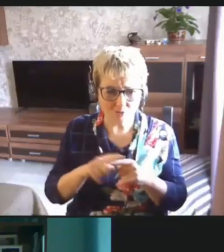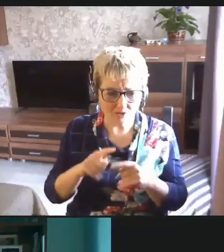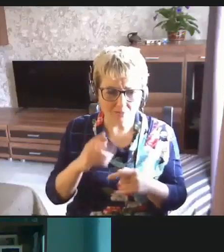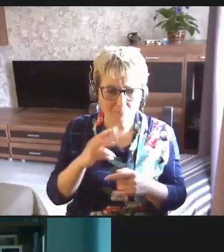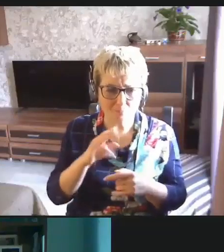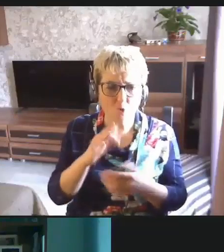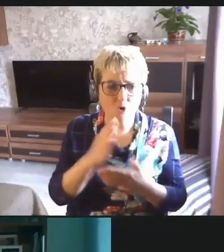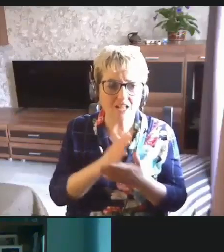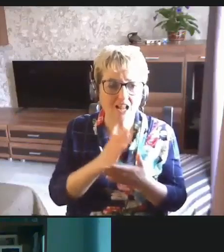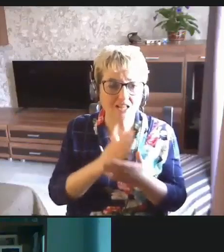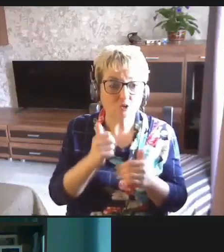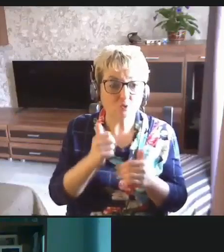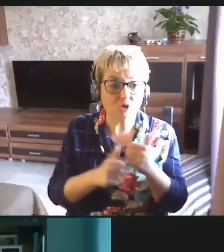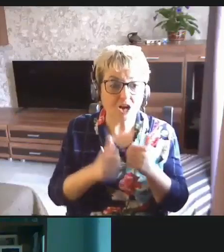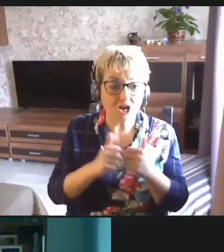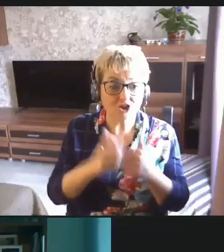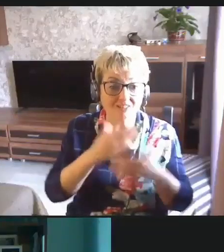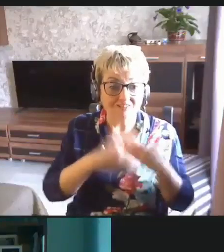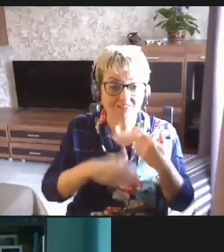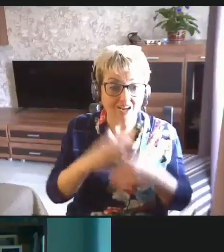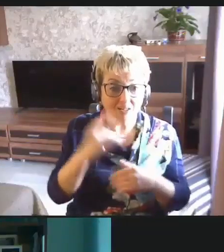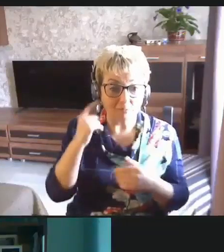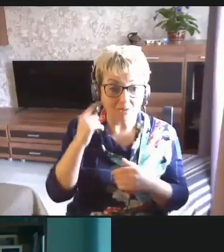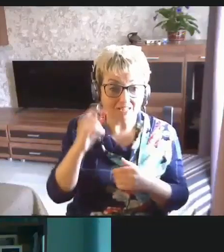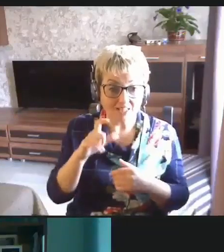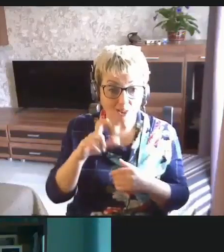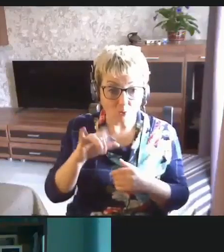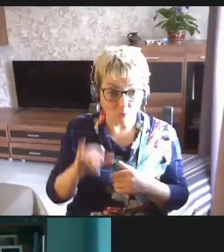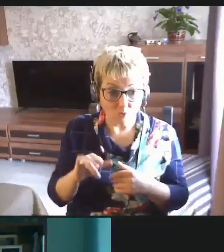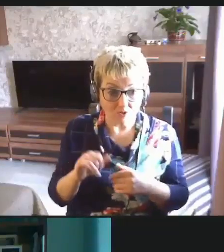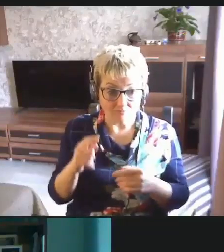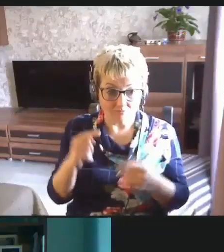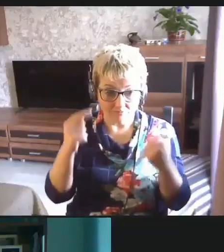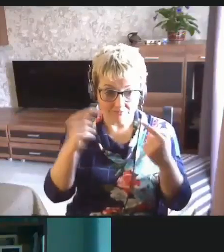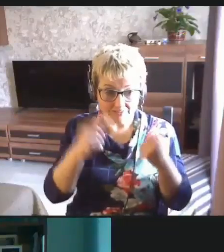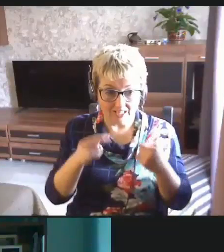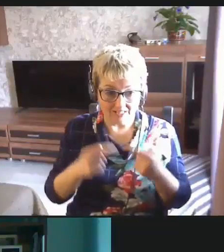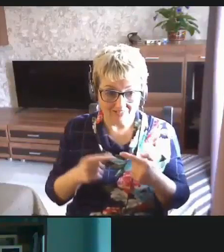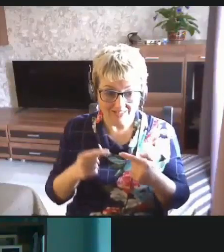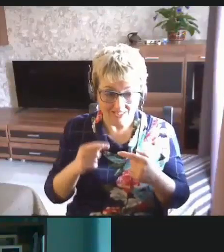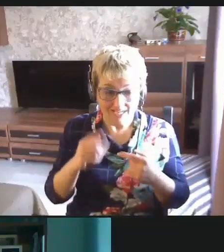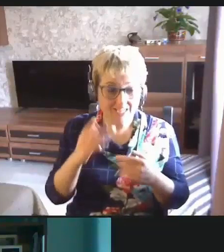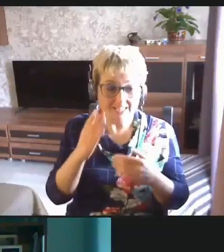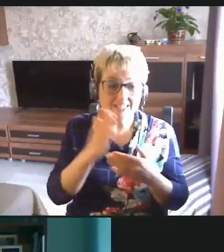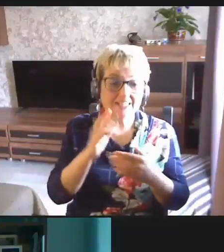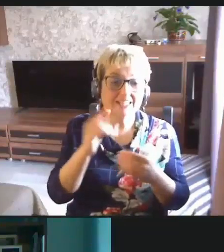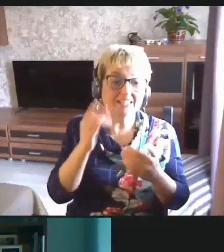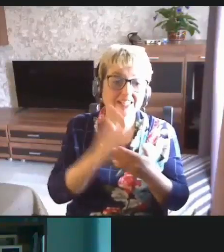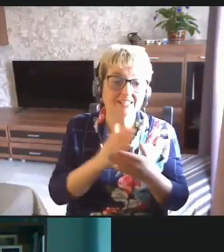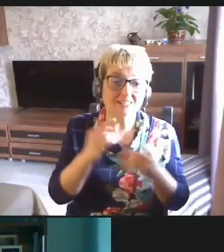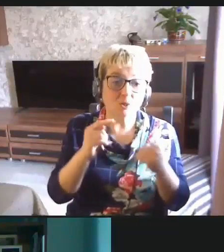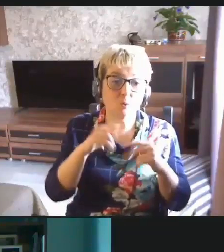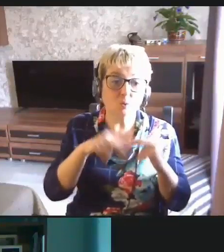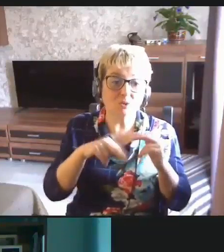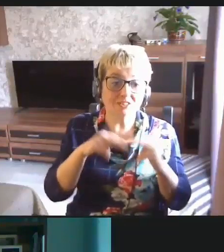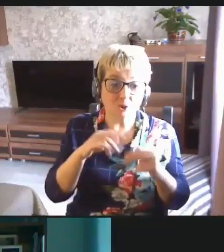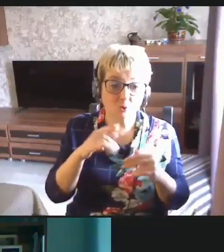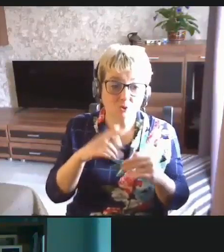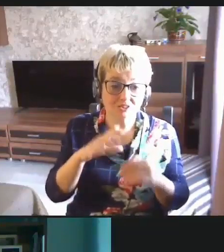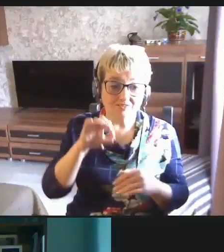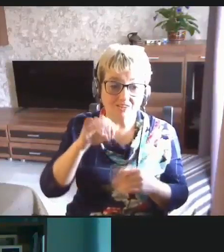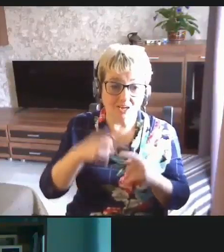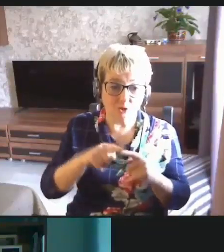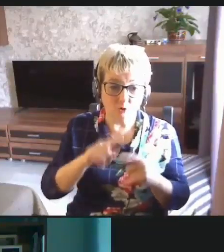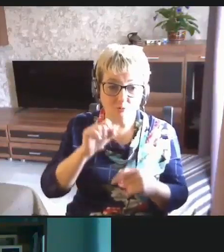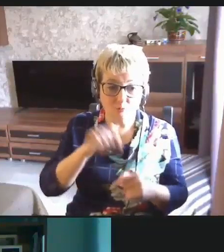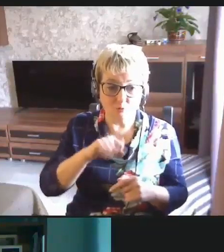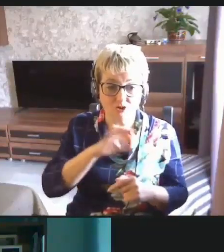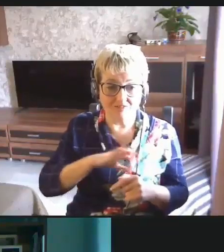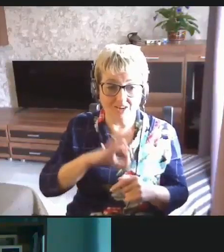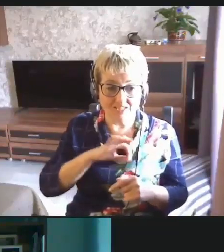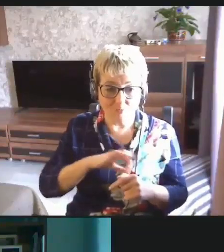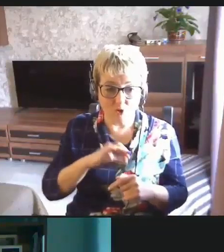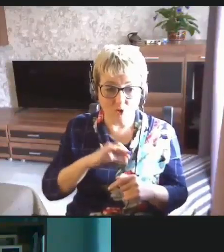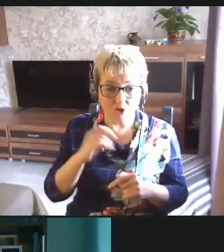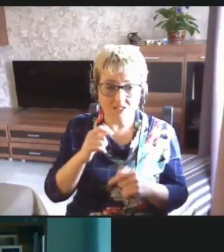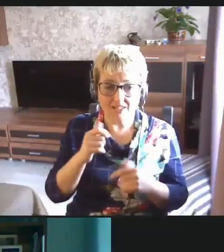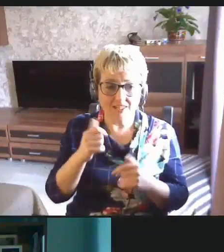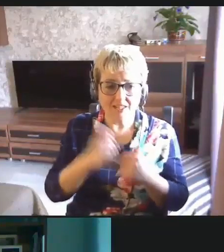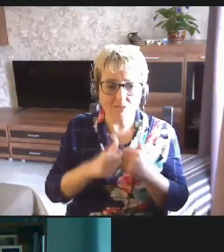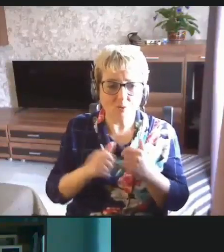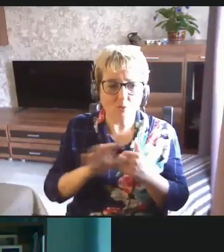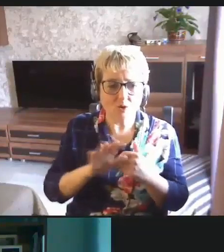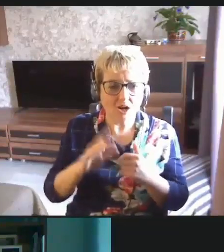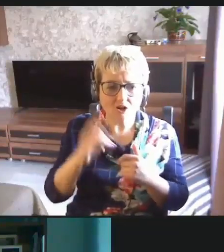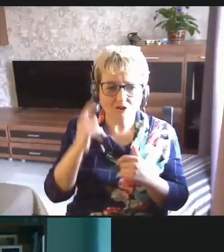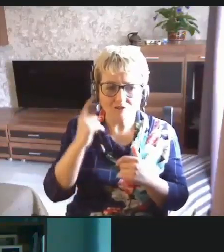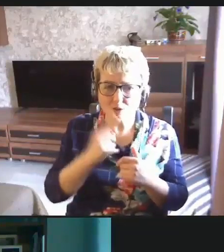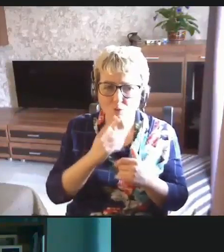анализируют у каждого революда по штуку соответствуют устройству, которым мог бы воспользоваться, но у каждого глухого